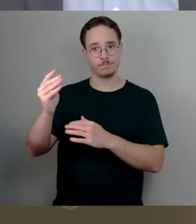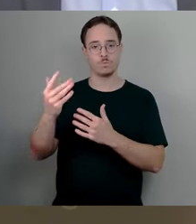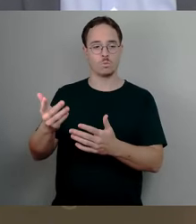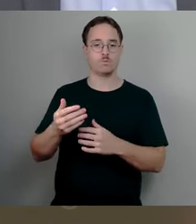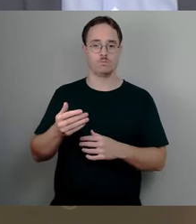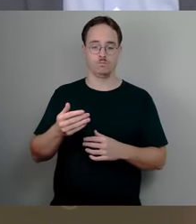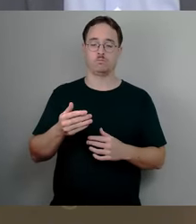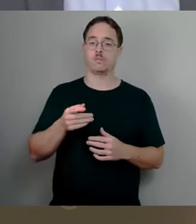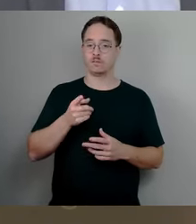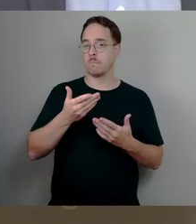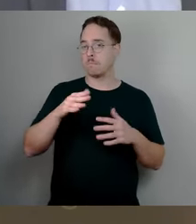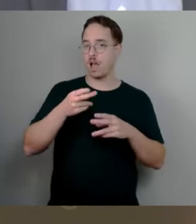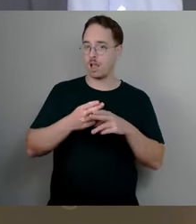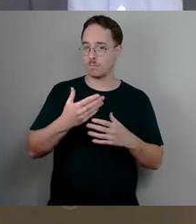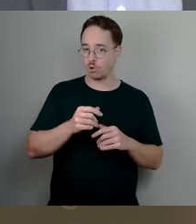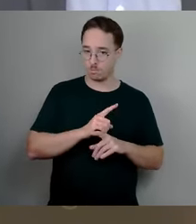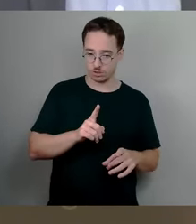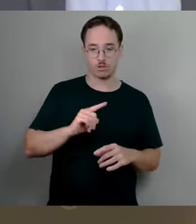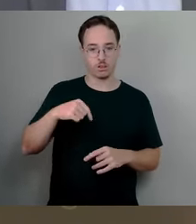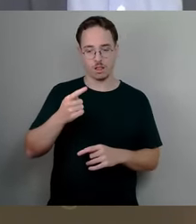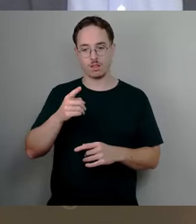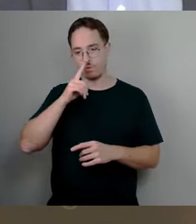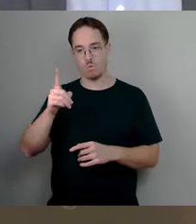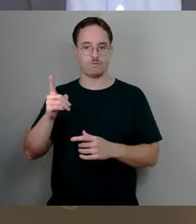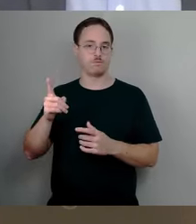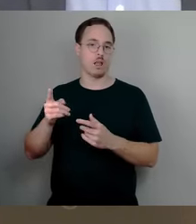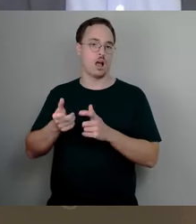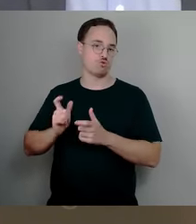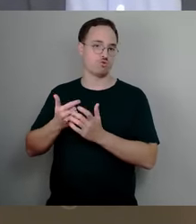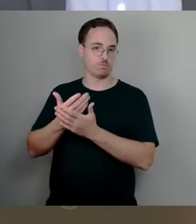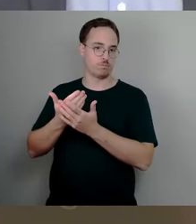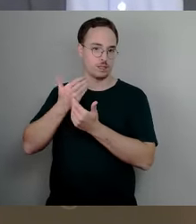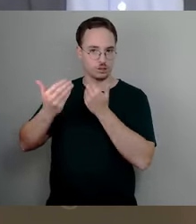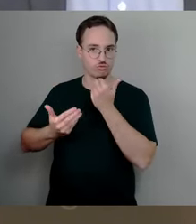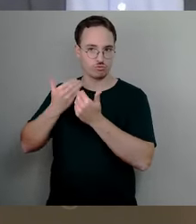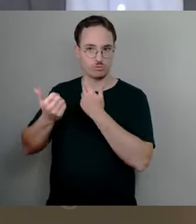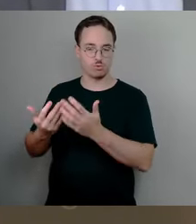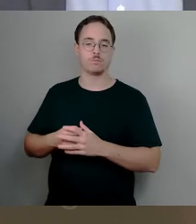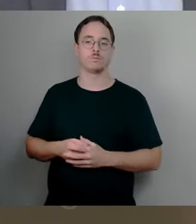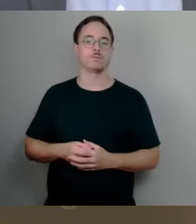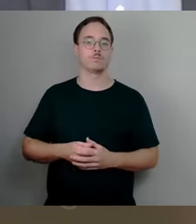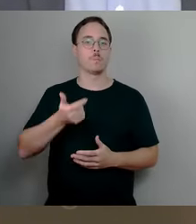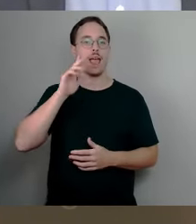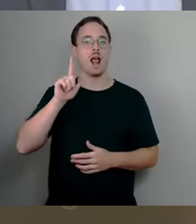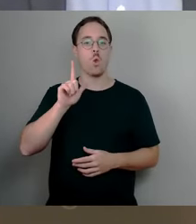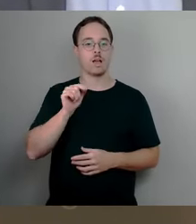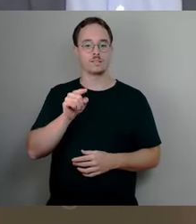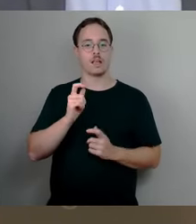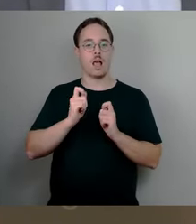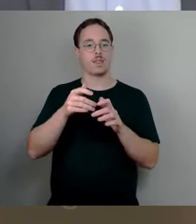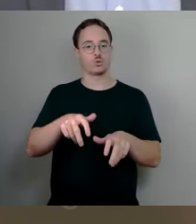ich zunächst auf den, dann hat der Herr Lorik zurückgezogen, seinen Antrag. Deswegen rufe ich zuerst auf den